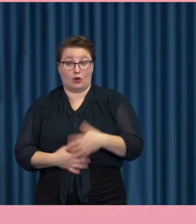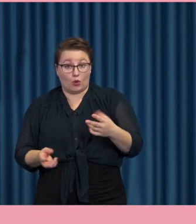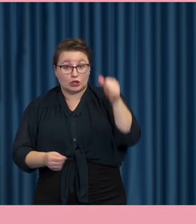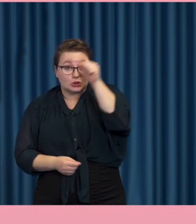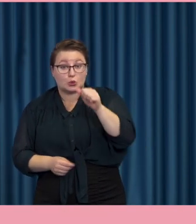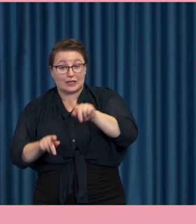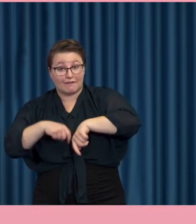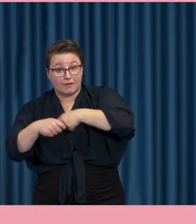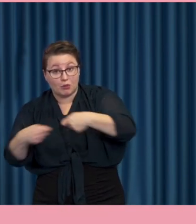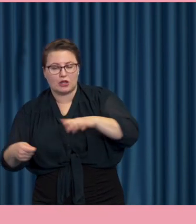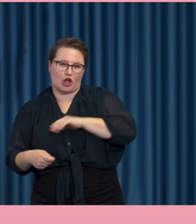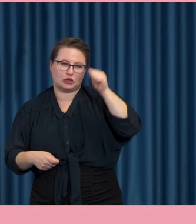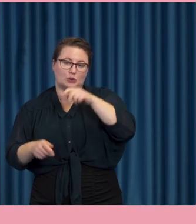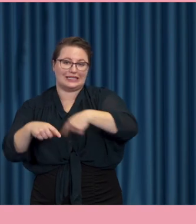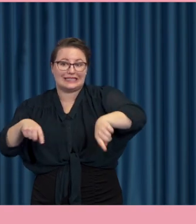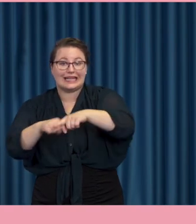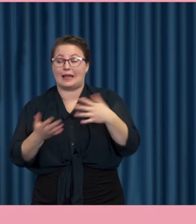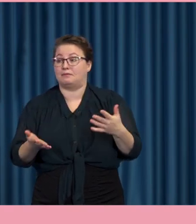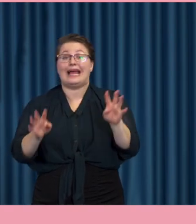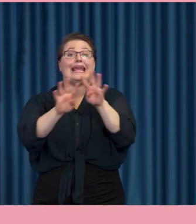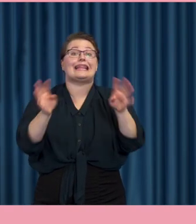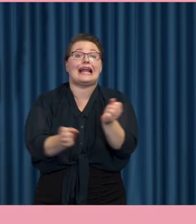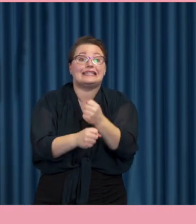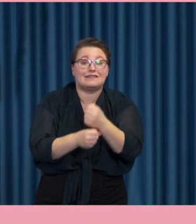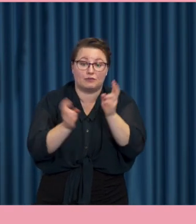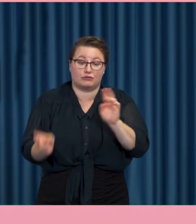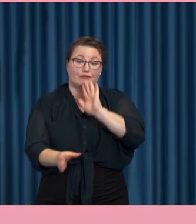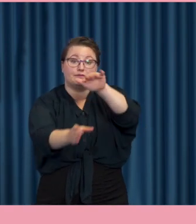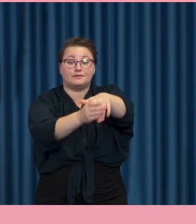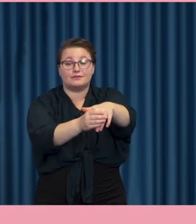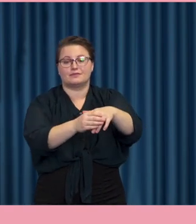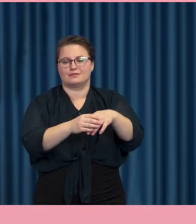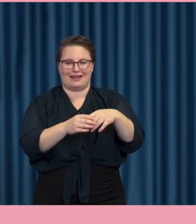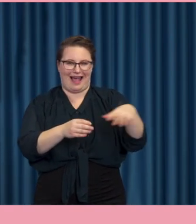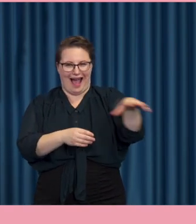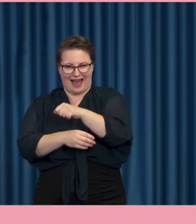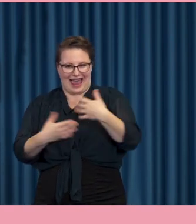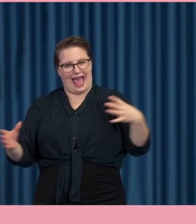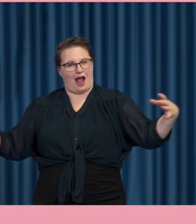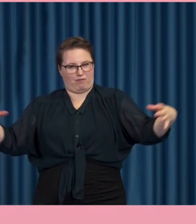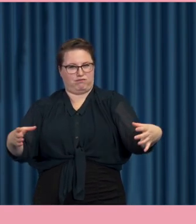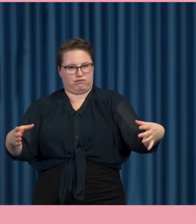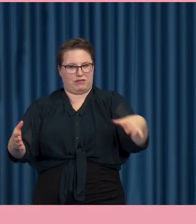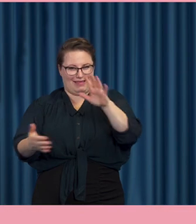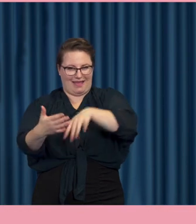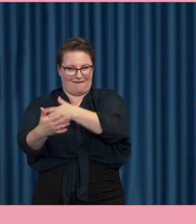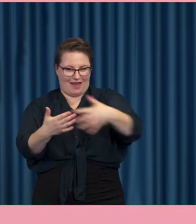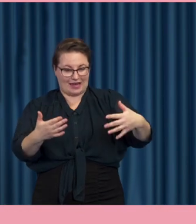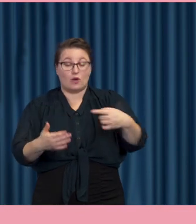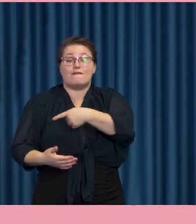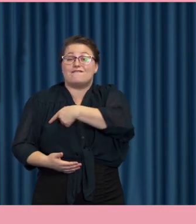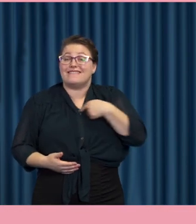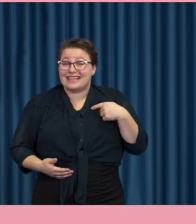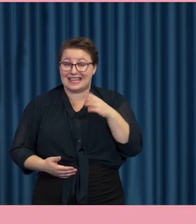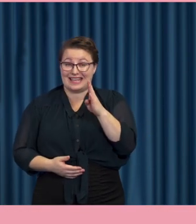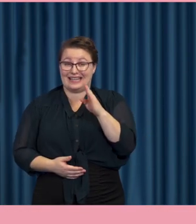gör det, studiecirkelverksamhet. Internetstiftelsen gör det för att informera om internet. Och Digidel-nätverket försöker